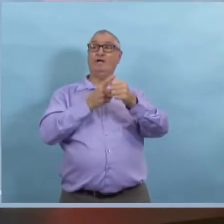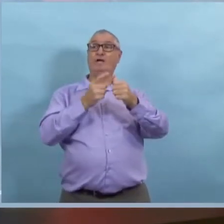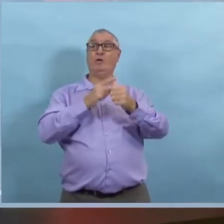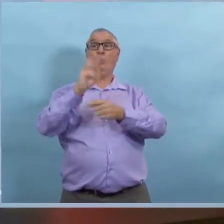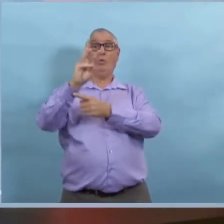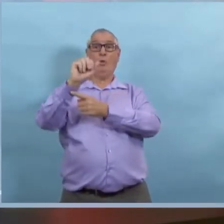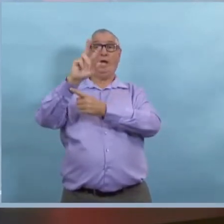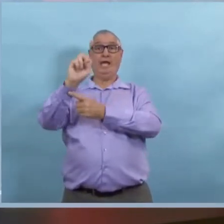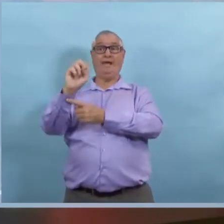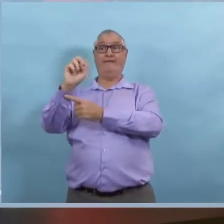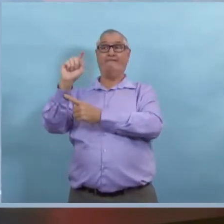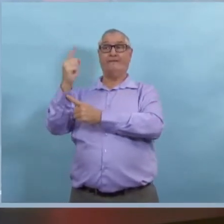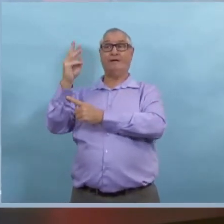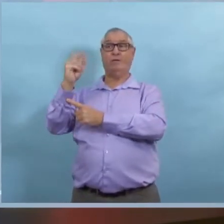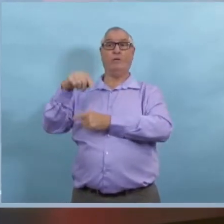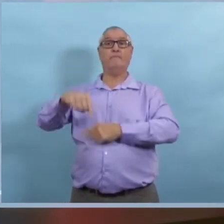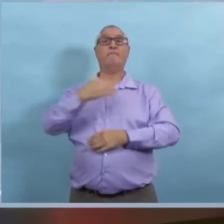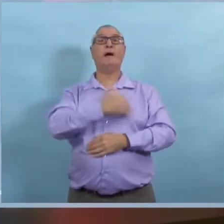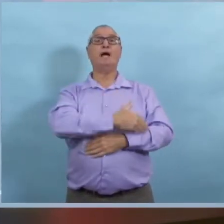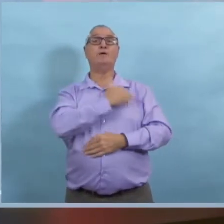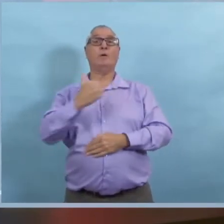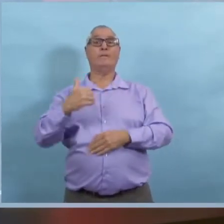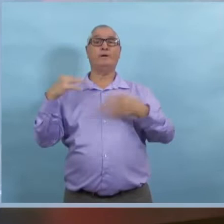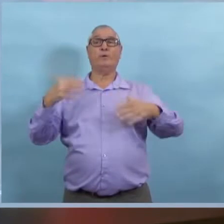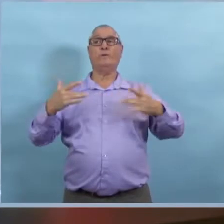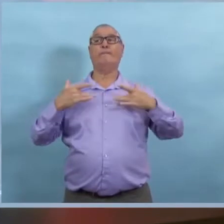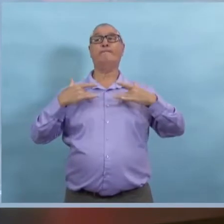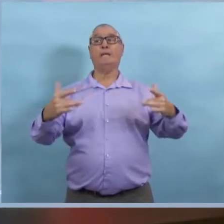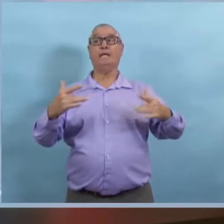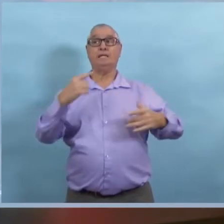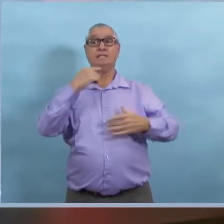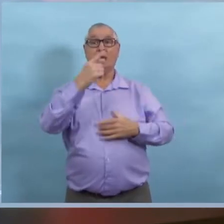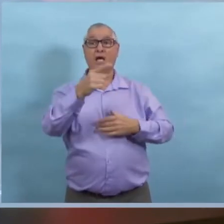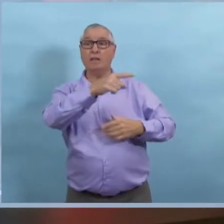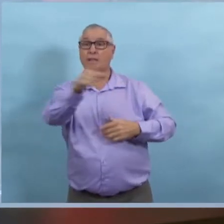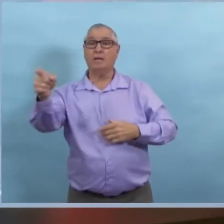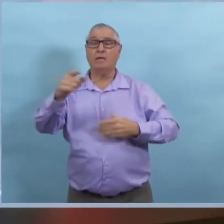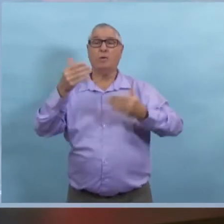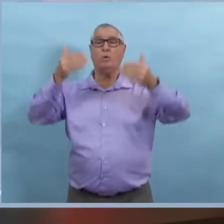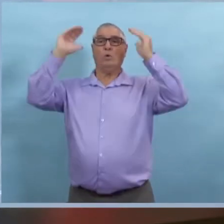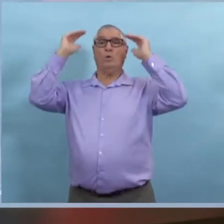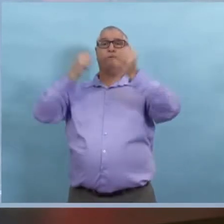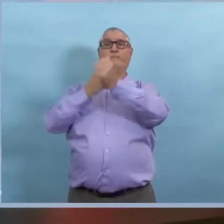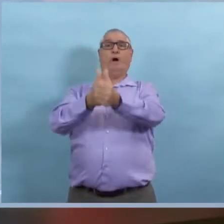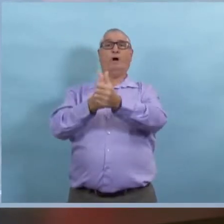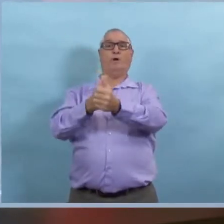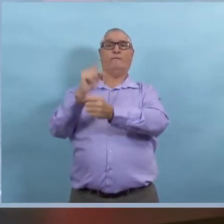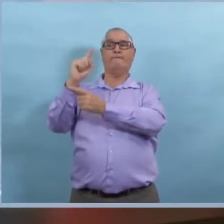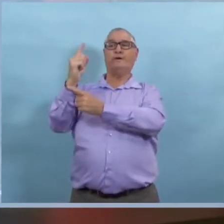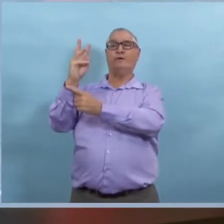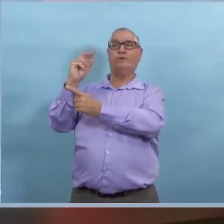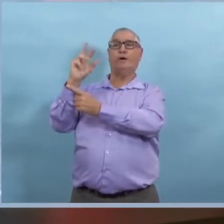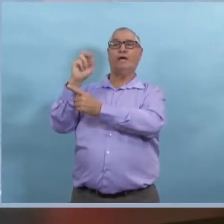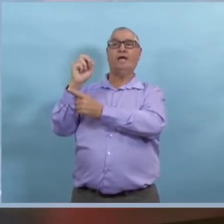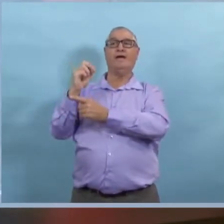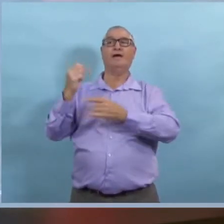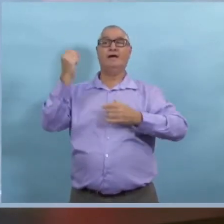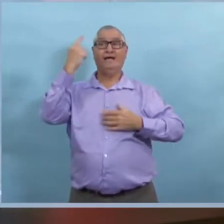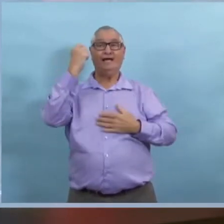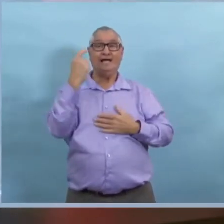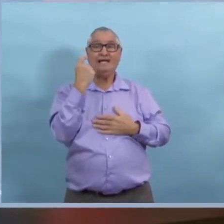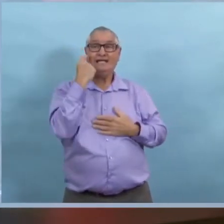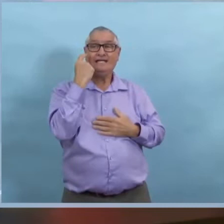Nous avons eu beaucoup de réussite dans la première vague parce que typiquement, les Manitobains respectent les conseils, les ordonnances.